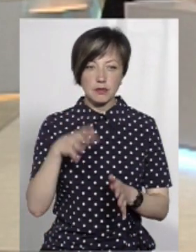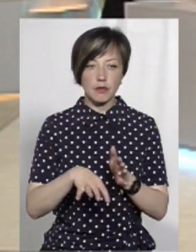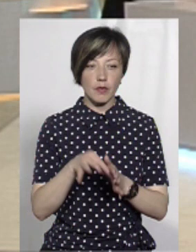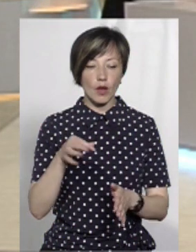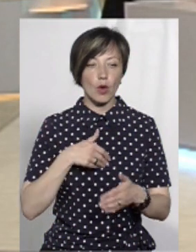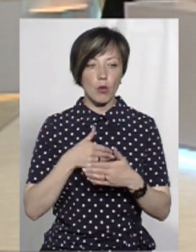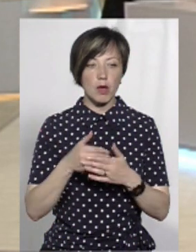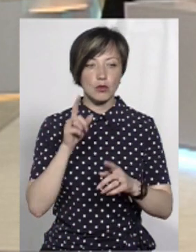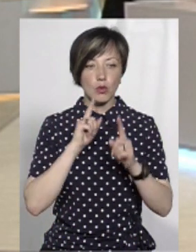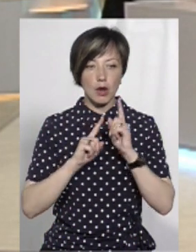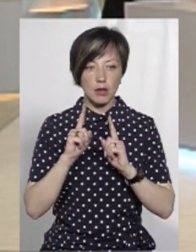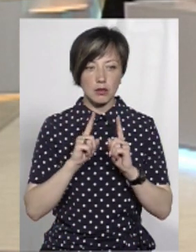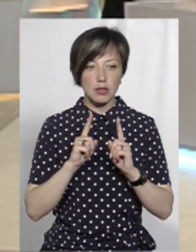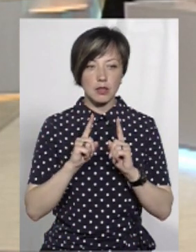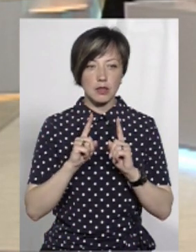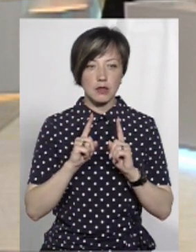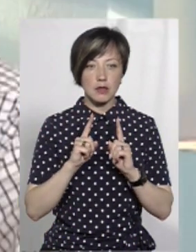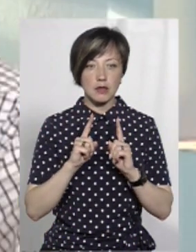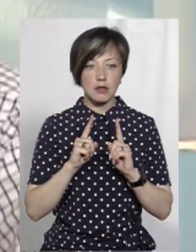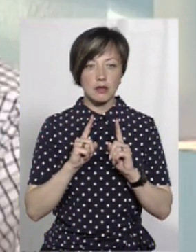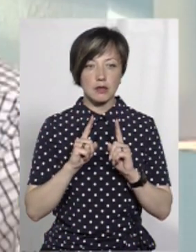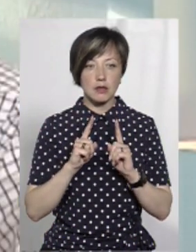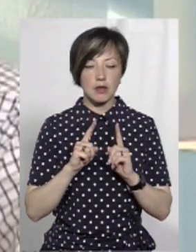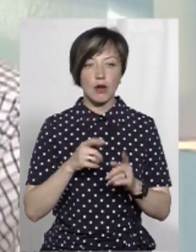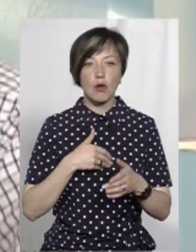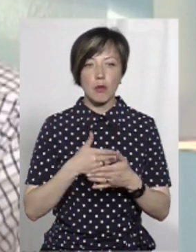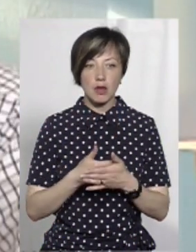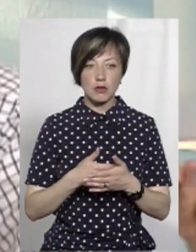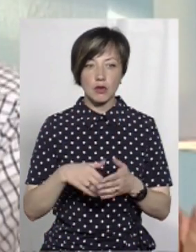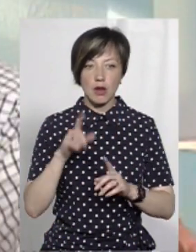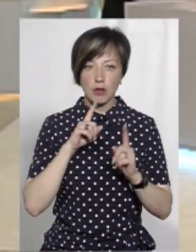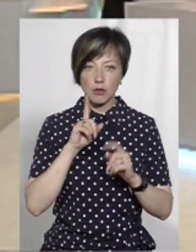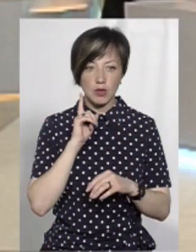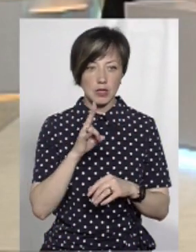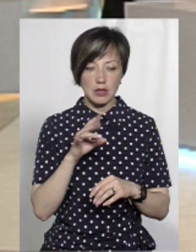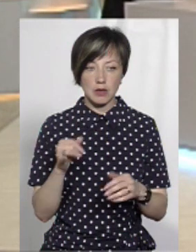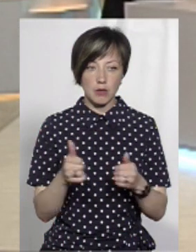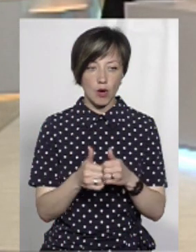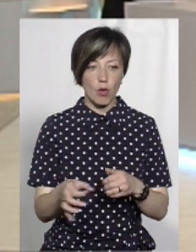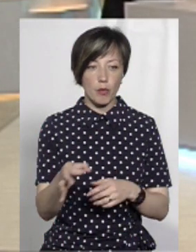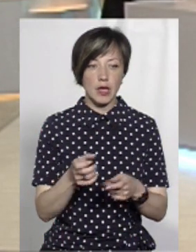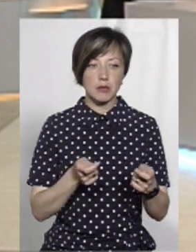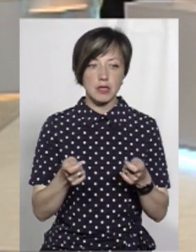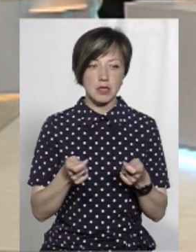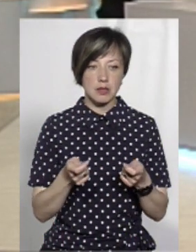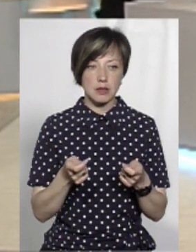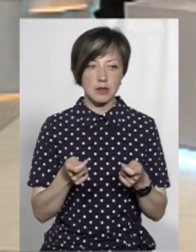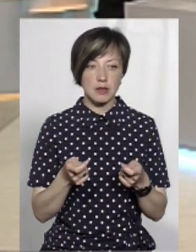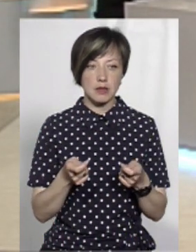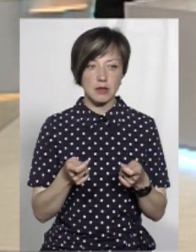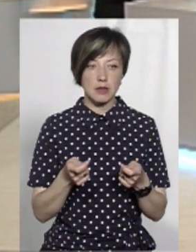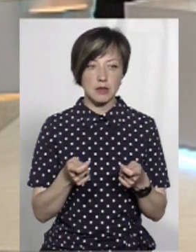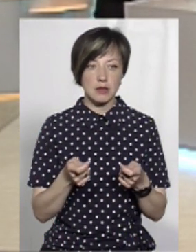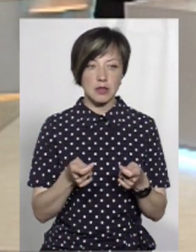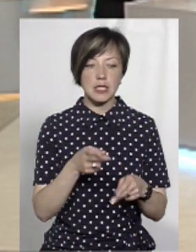громадську раду, от у мене таке питання, завжди скептично ставлю до таких органів. Громадську раду молоді, то ви випадуваєте? При обласній адміністрації, так? Каденція тої